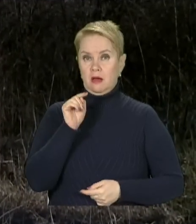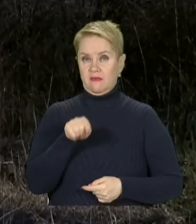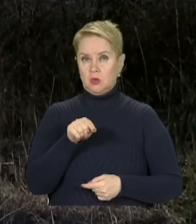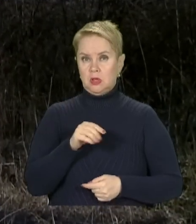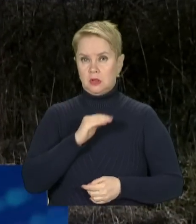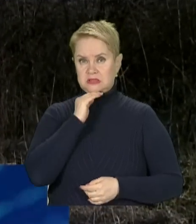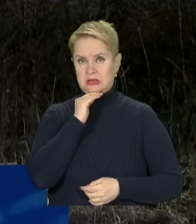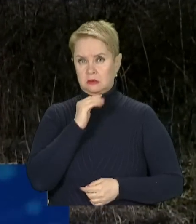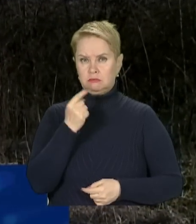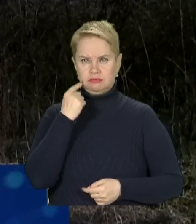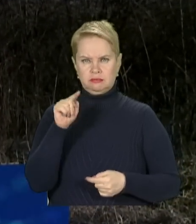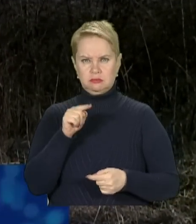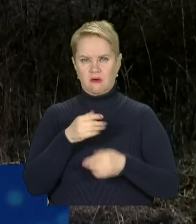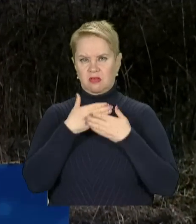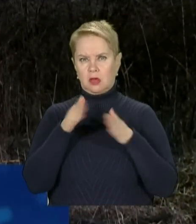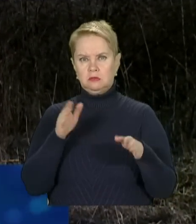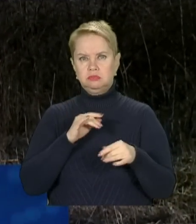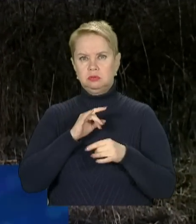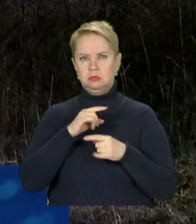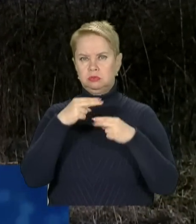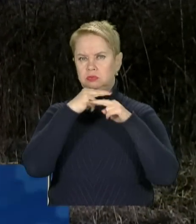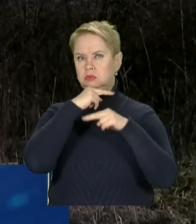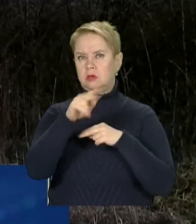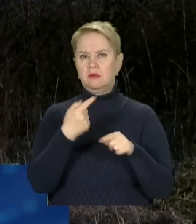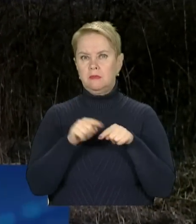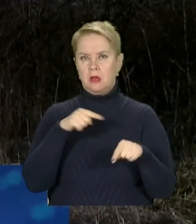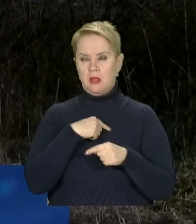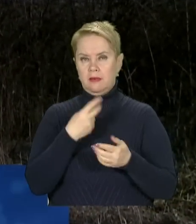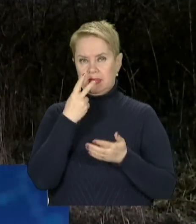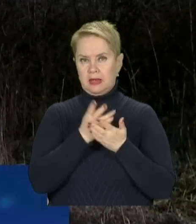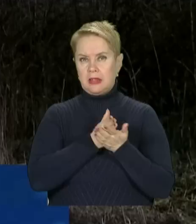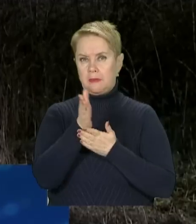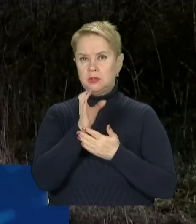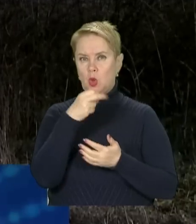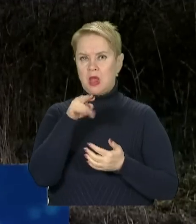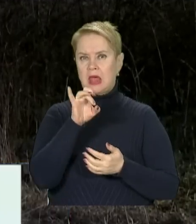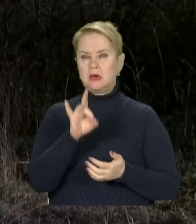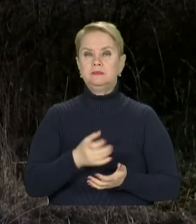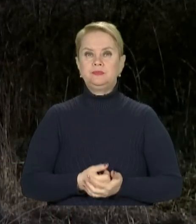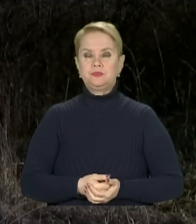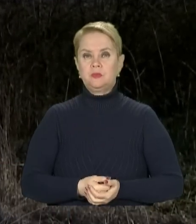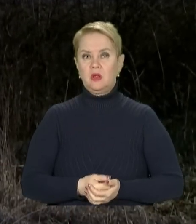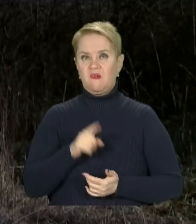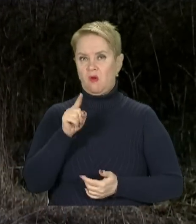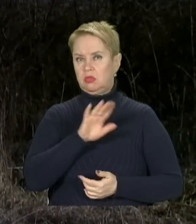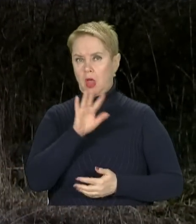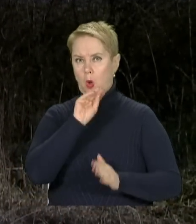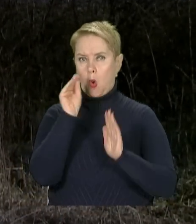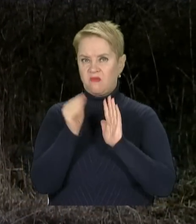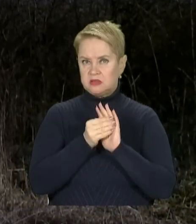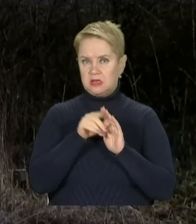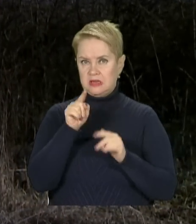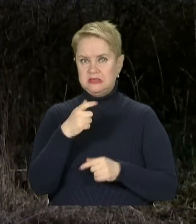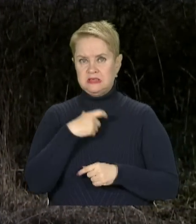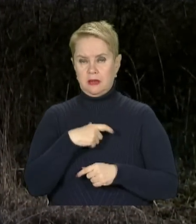достатньо нагло, достатньо відкрито. Те, що ми бачили на Солідарському напрямку. Вони не ховаються,